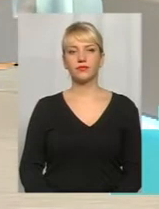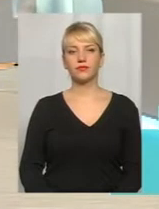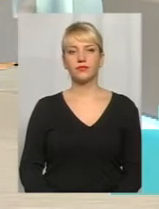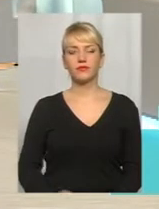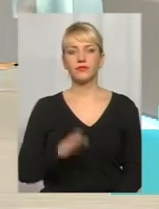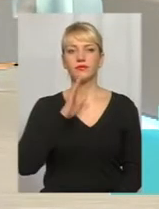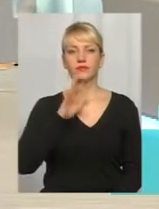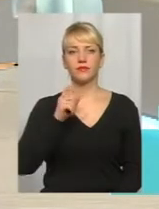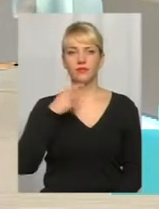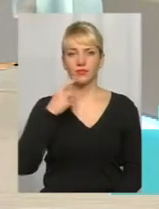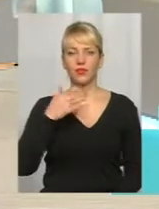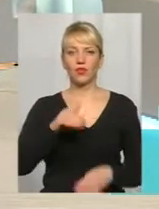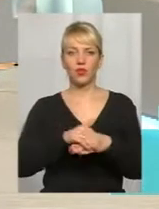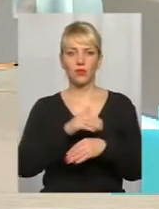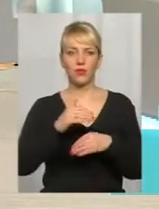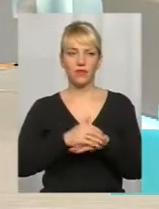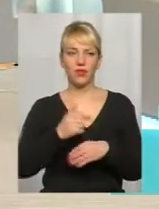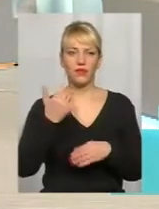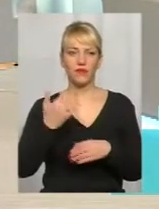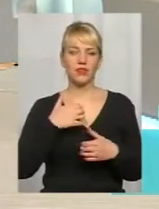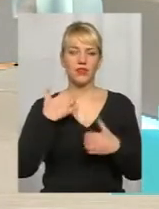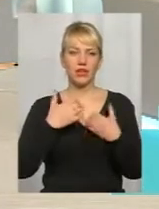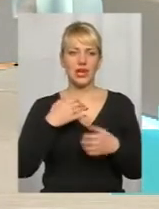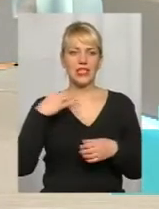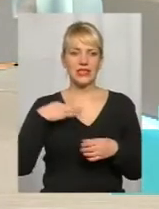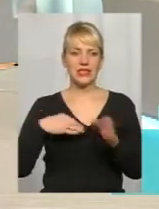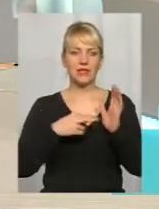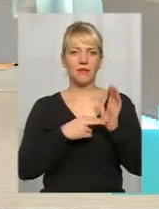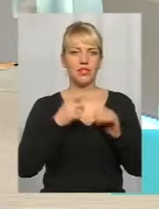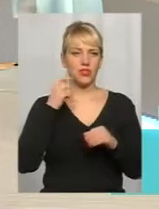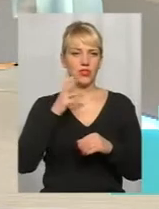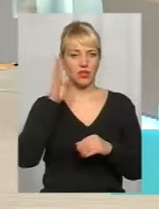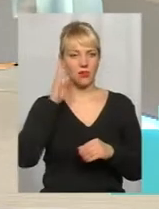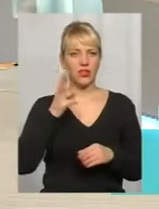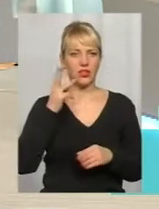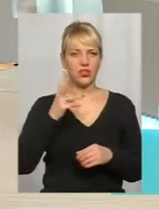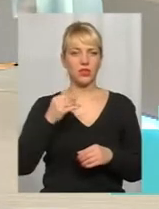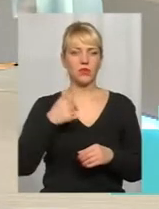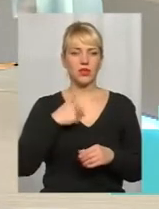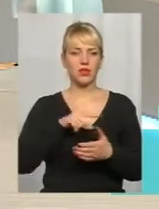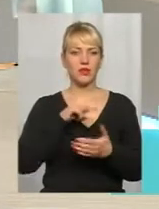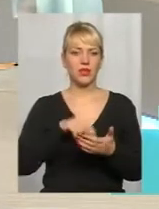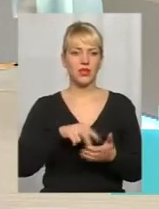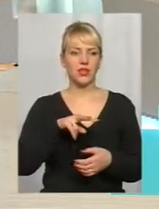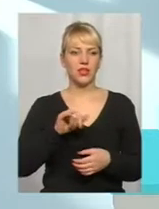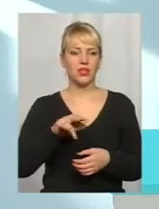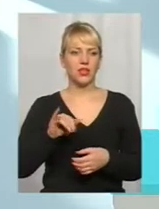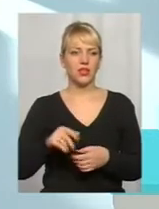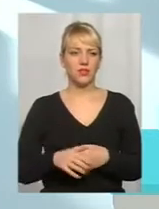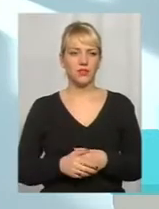Добрий вечір. Вас турбує мама семирічної хмельничанки. В мене питання до бані лікарки.